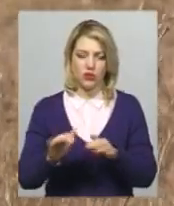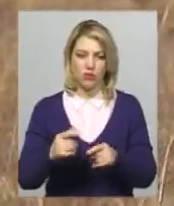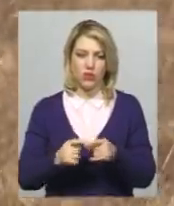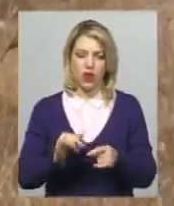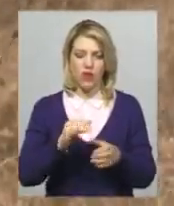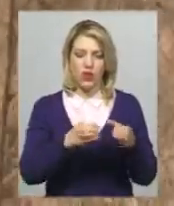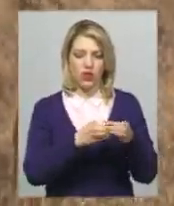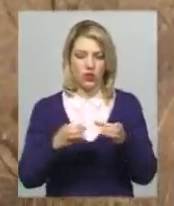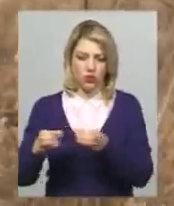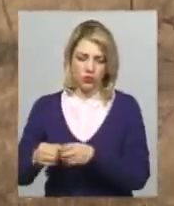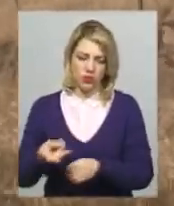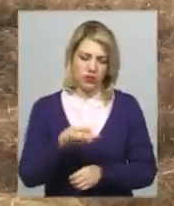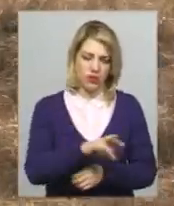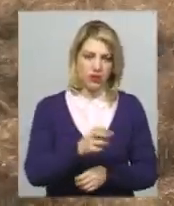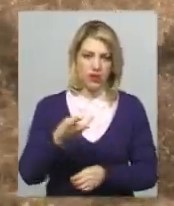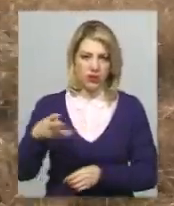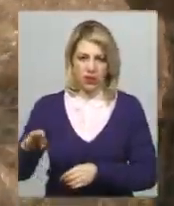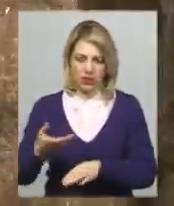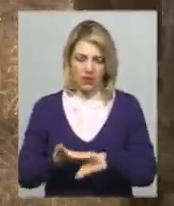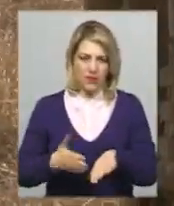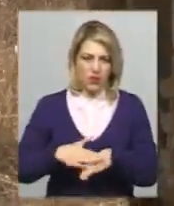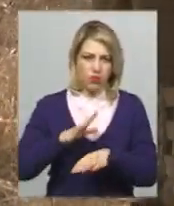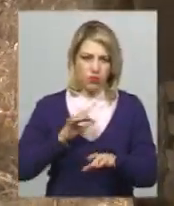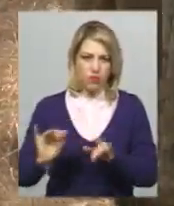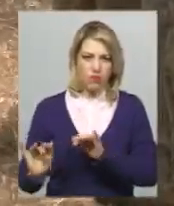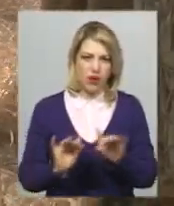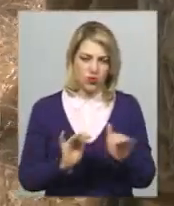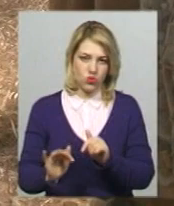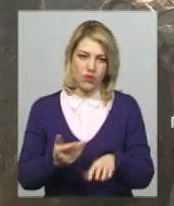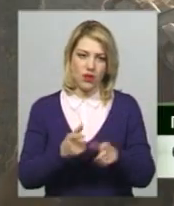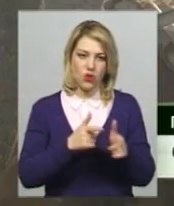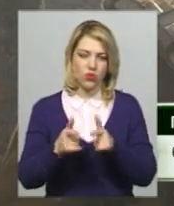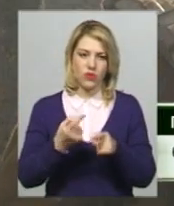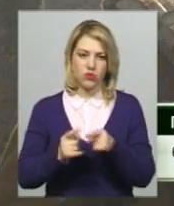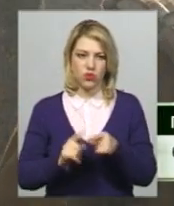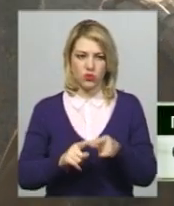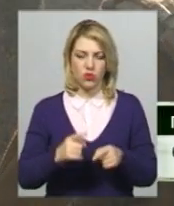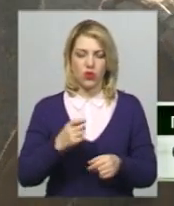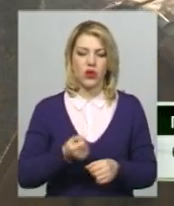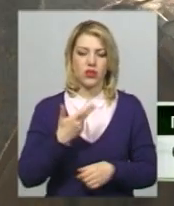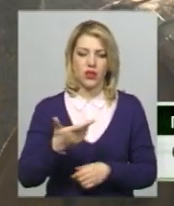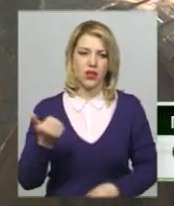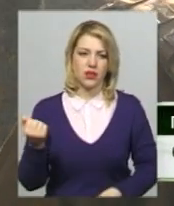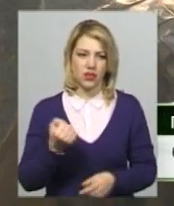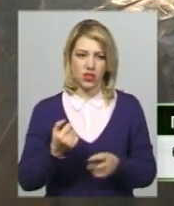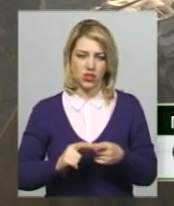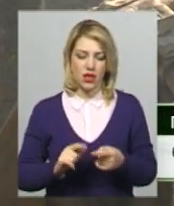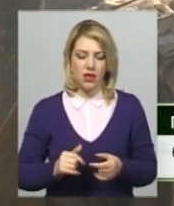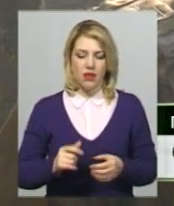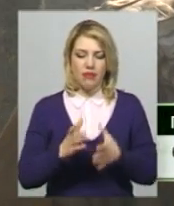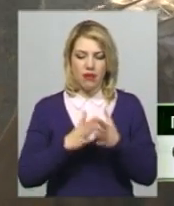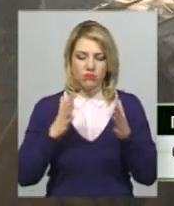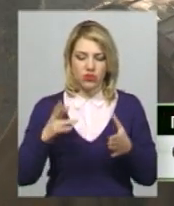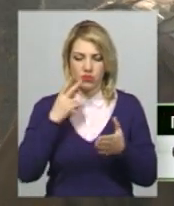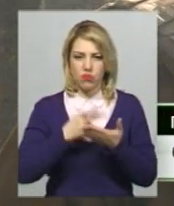звані двійки і трійки. Найважче, кажуть, давалось пересування. Готувались до нього кілька тижнів. Найвищі показники можуть бути. Повинен попасти всі мішені